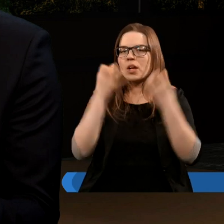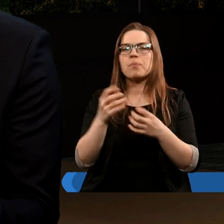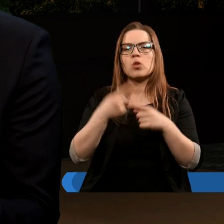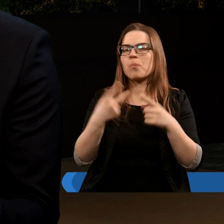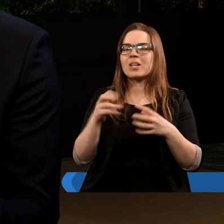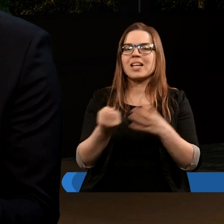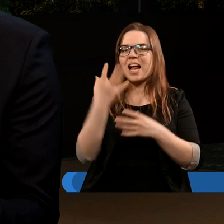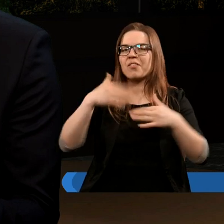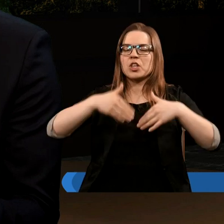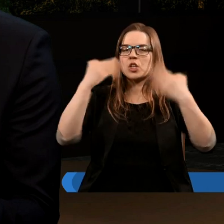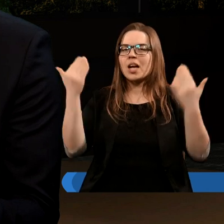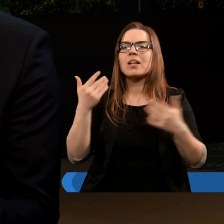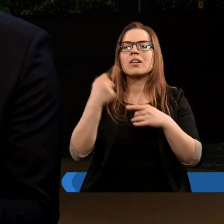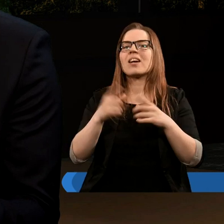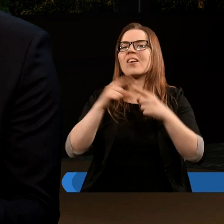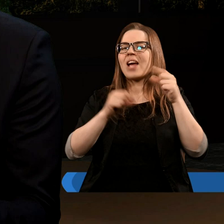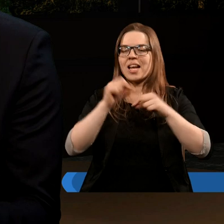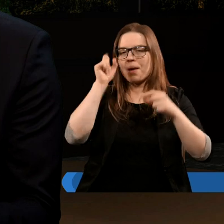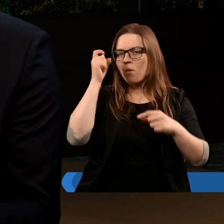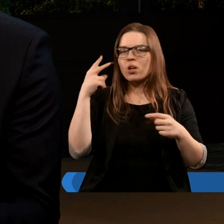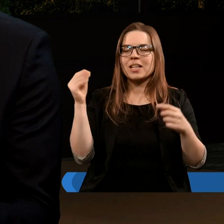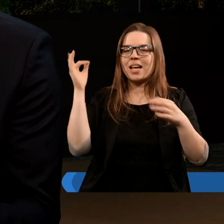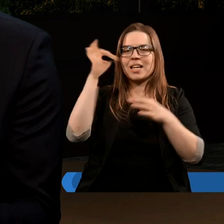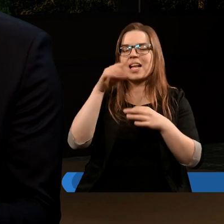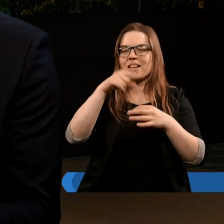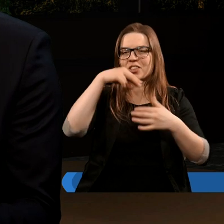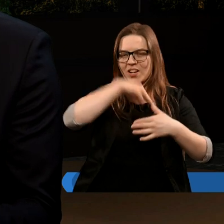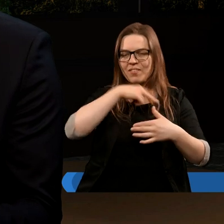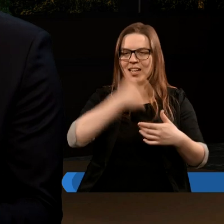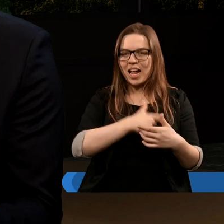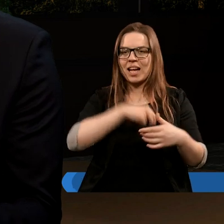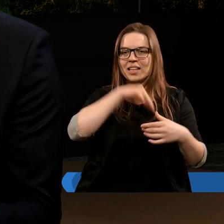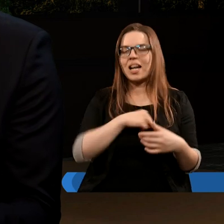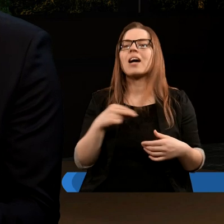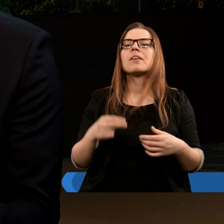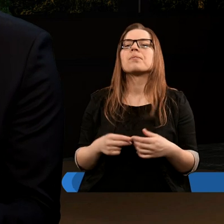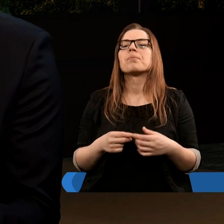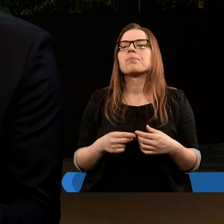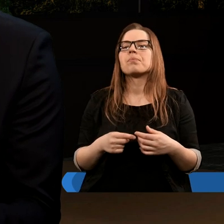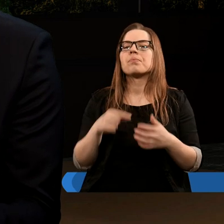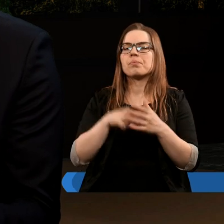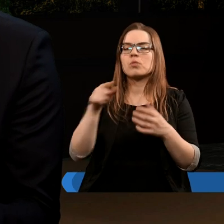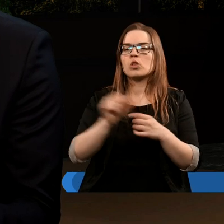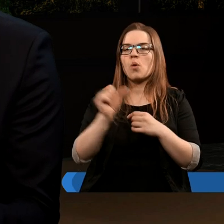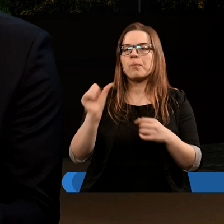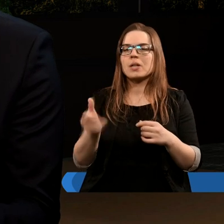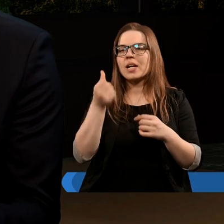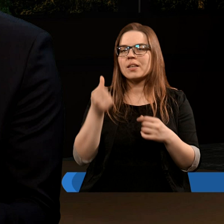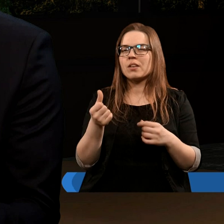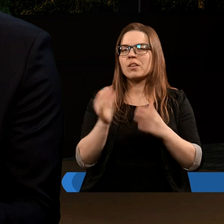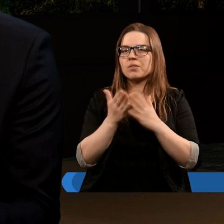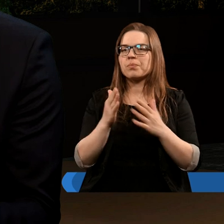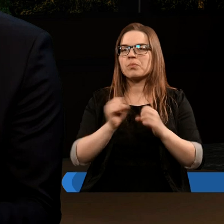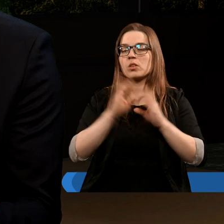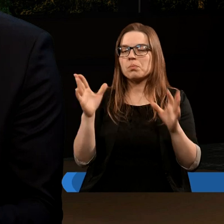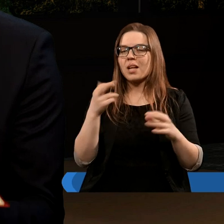dopóki nie zaświta dzień, dopóki gwiazda poranna nie zejdzie w waszych sercach. Gdybyśmy poszli teraz do pierwszego rozdziału